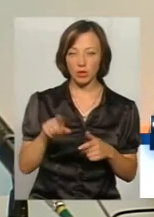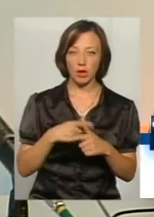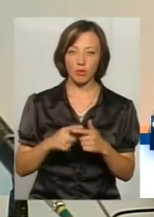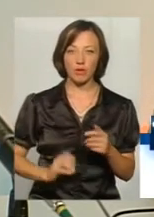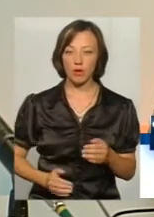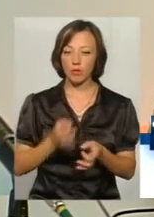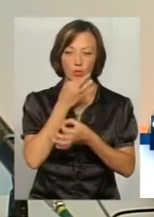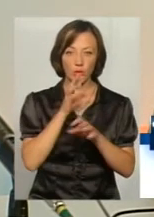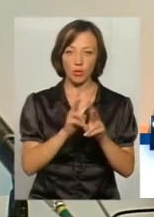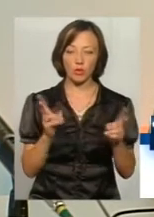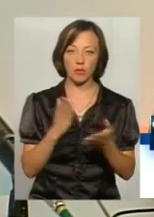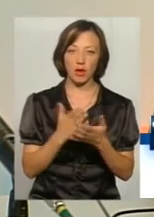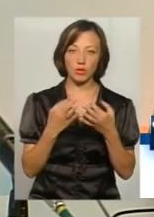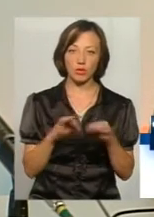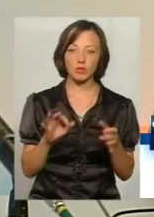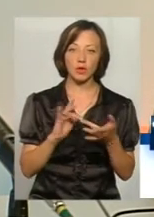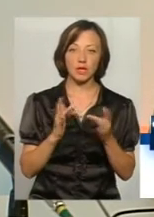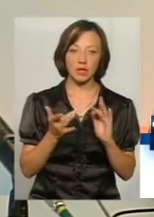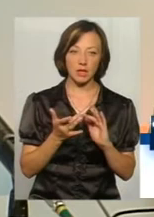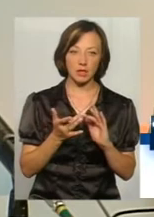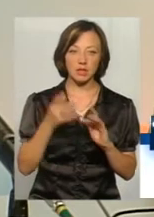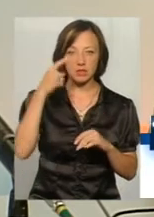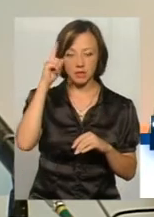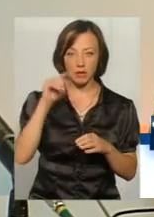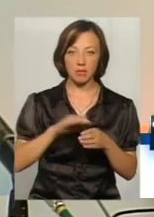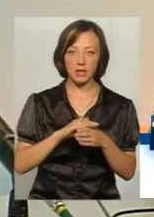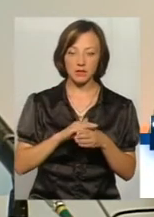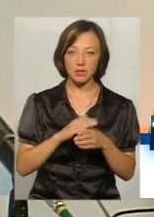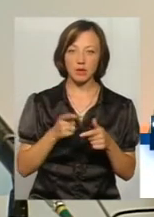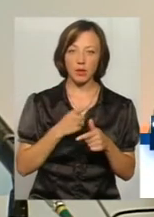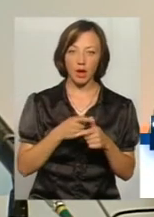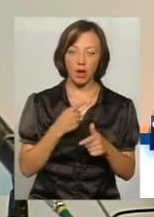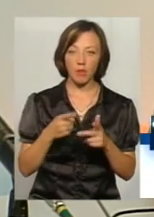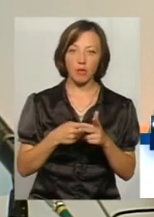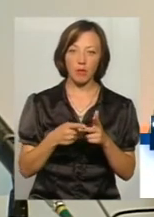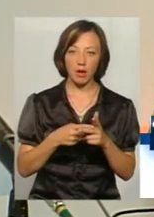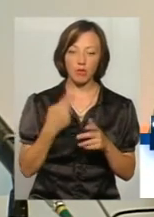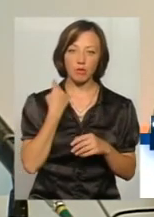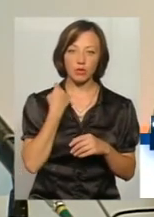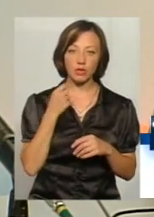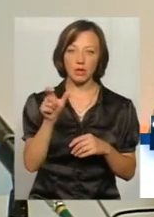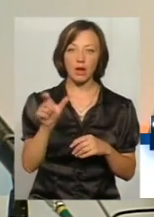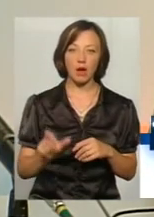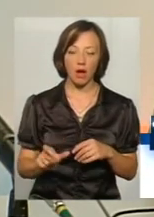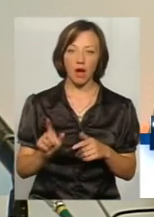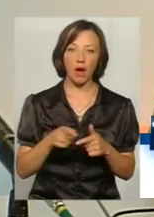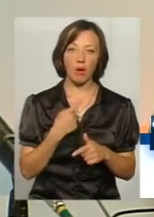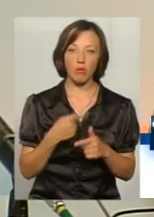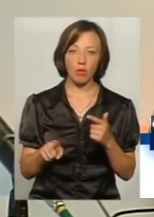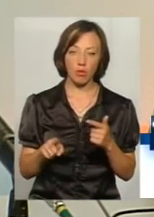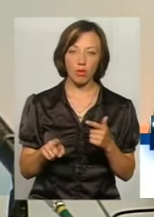будь-кому, хто має доступ до мережі інтернет, знає прізвище, ім'я по-батькові боржника, або